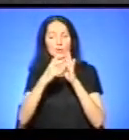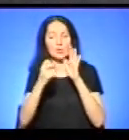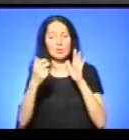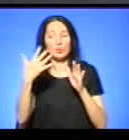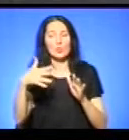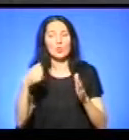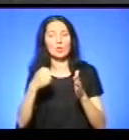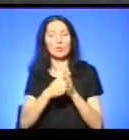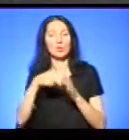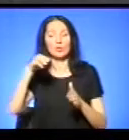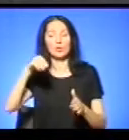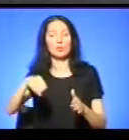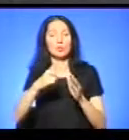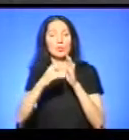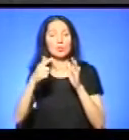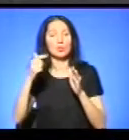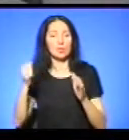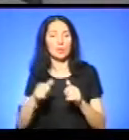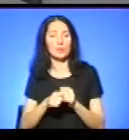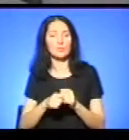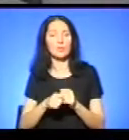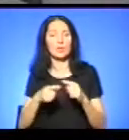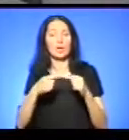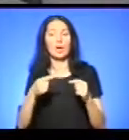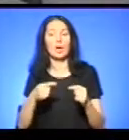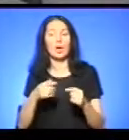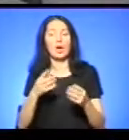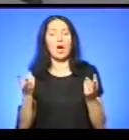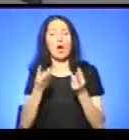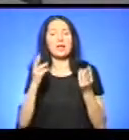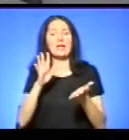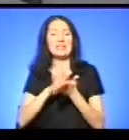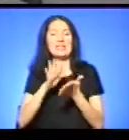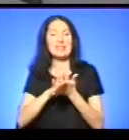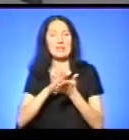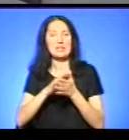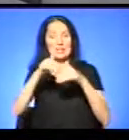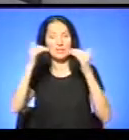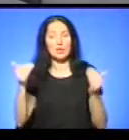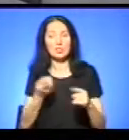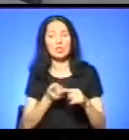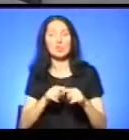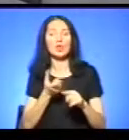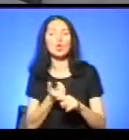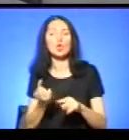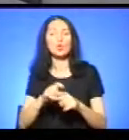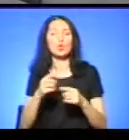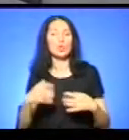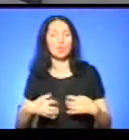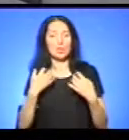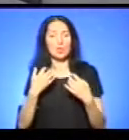гривень до 1700 гривень. До теми нашої розмови. Горять сміттєзвалища. Це також дуже жахливо. Наскільки